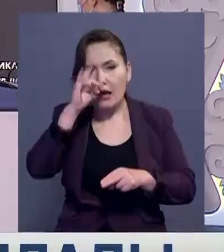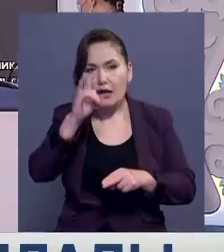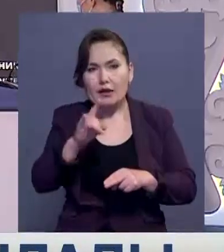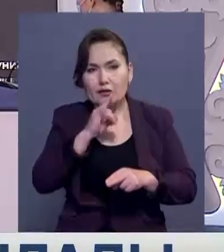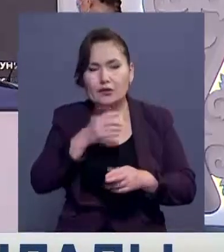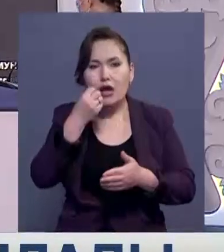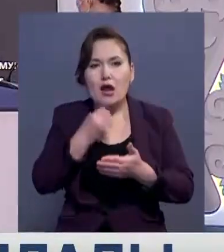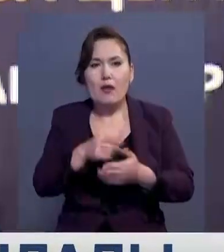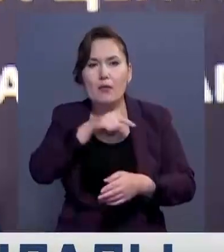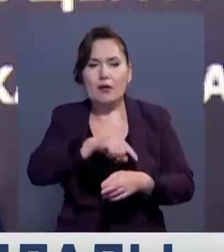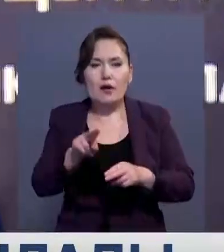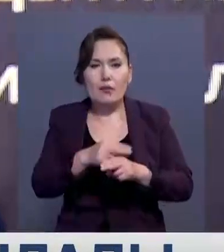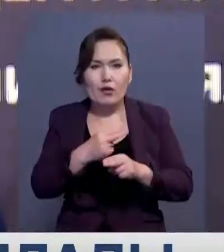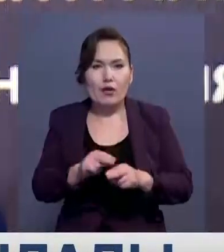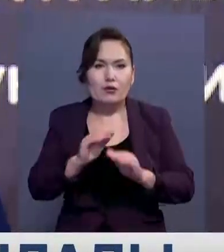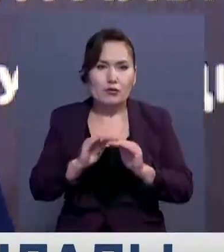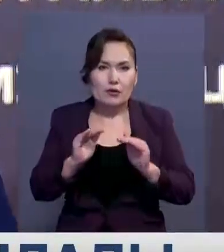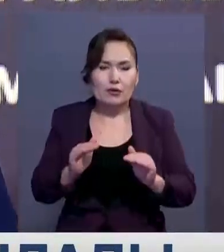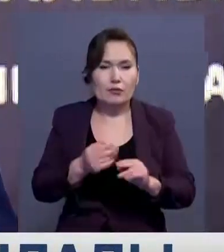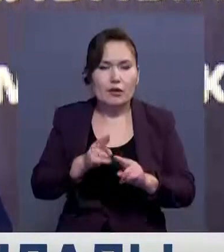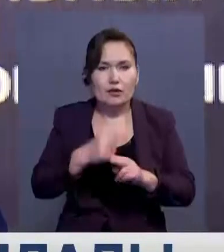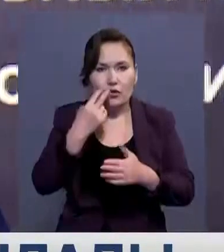қазақы құндылықтарға басын берледі.